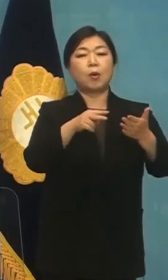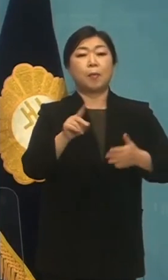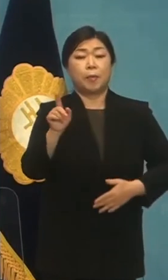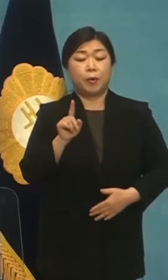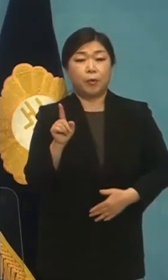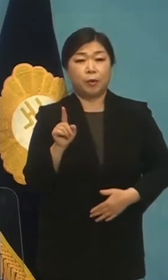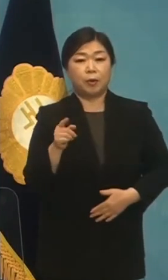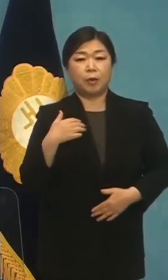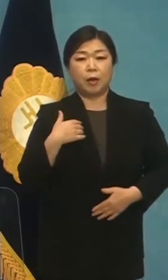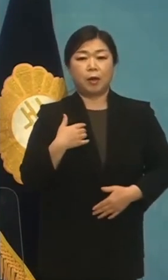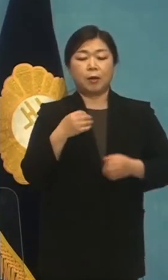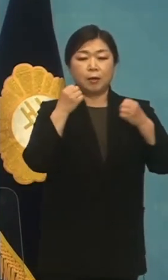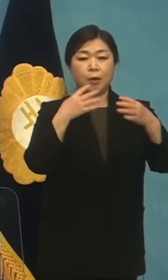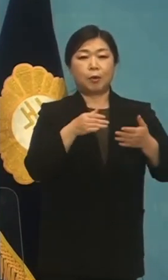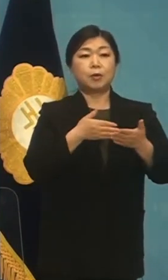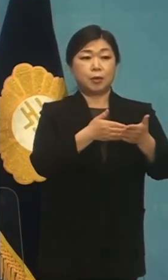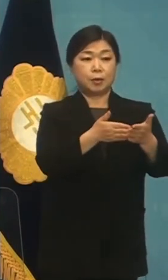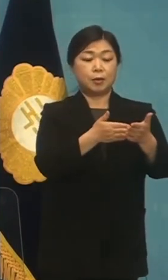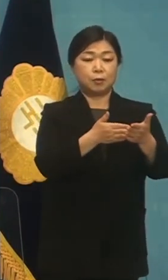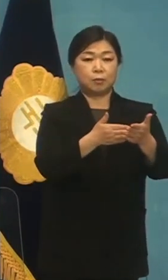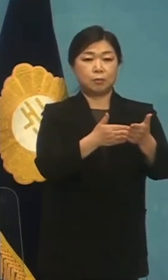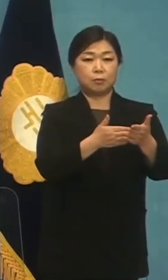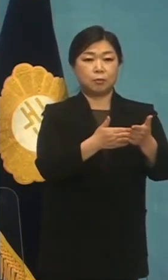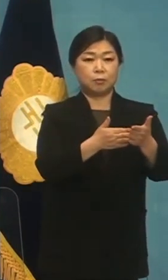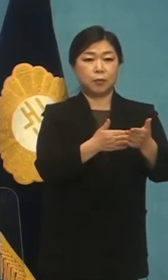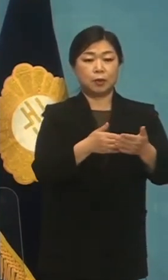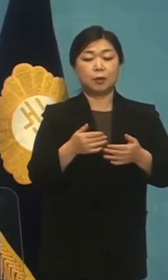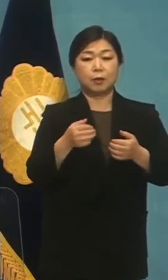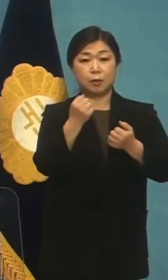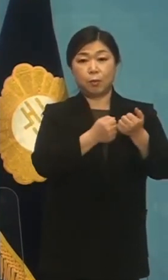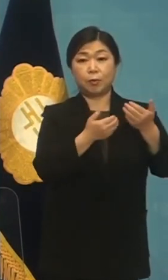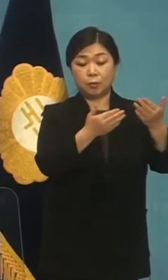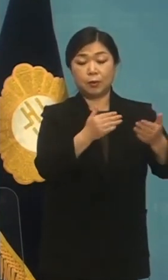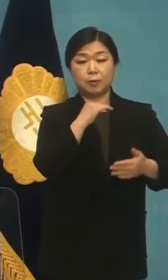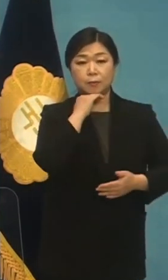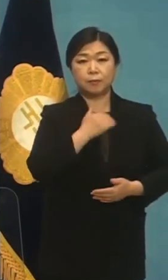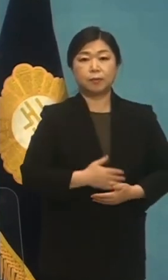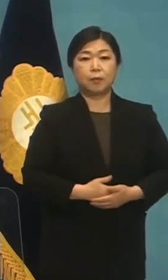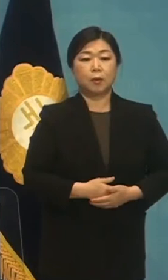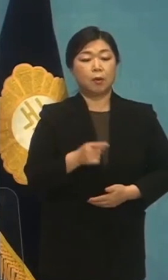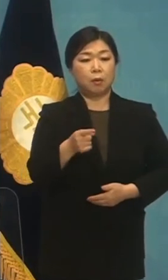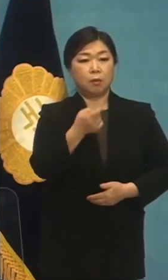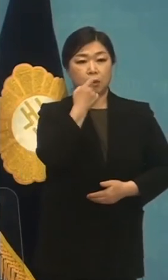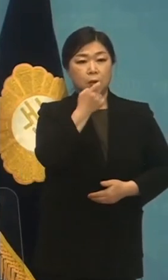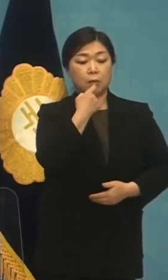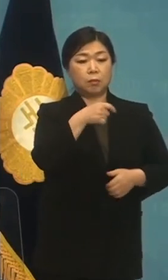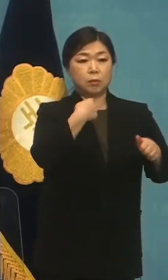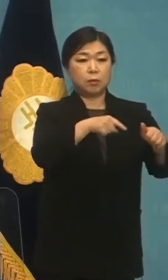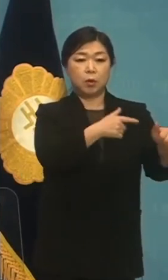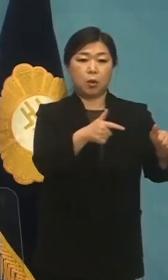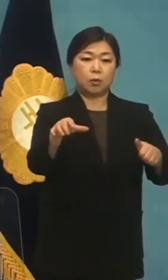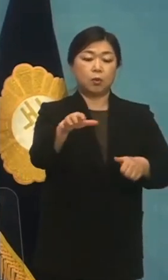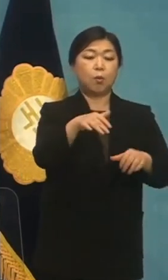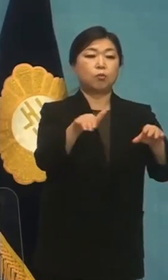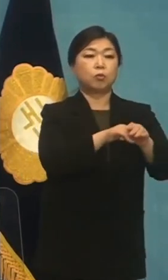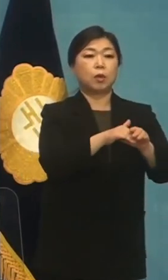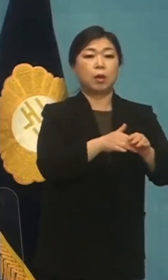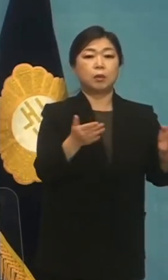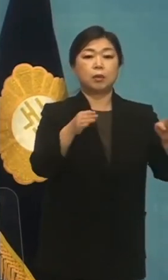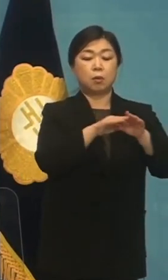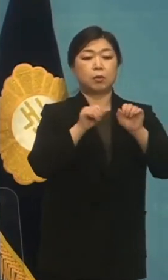새롭게 제시하는 개념으로 다시 설명드리겠습니다. 이런 학습시설, 문화시설,